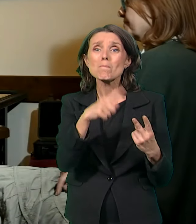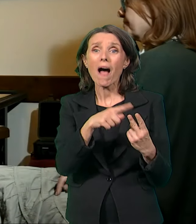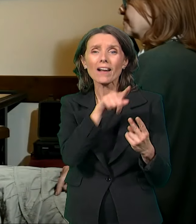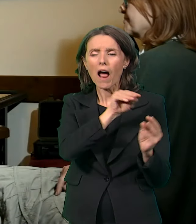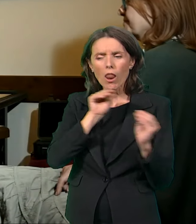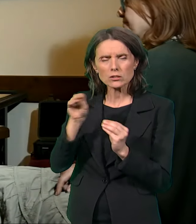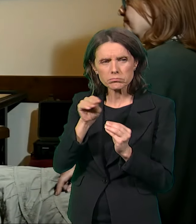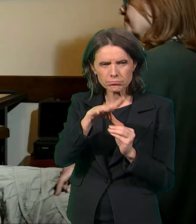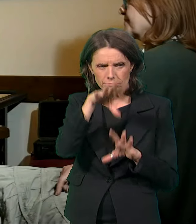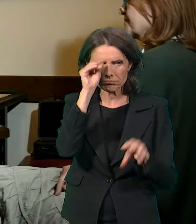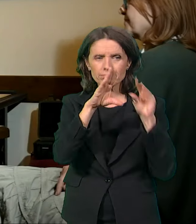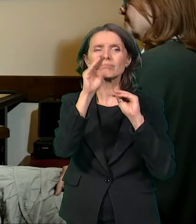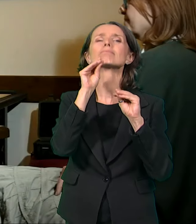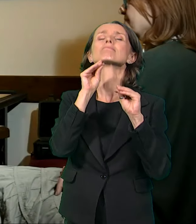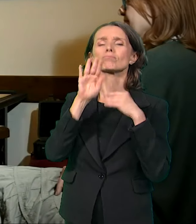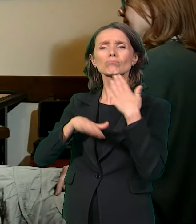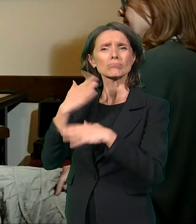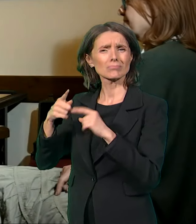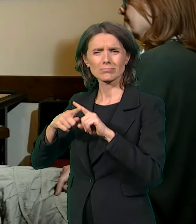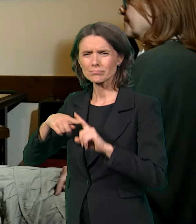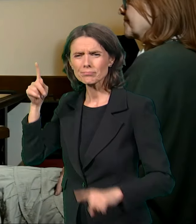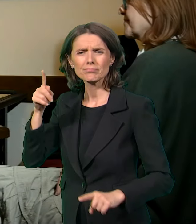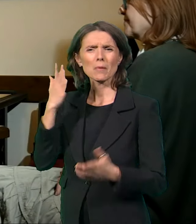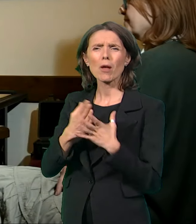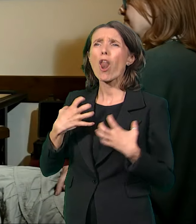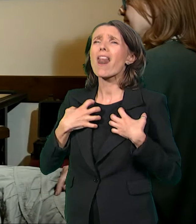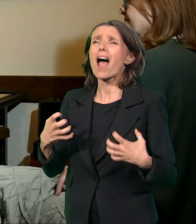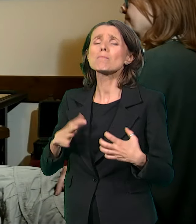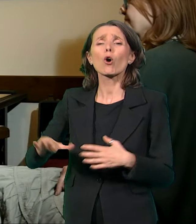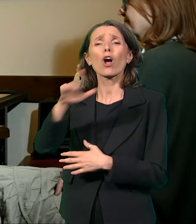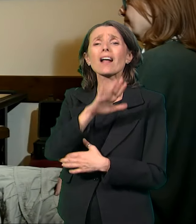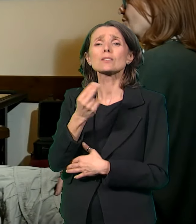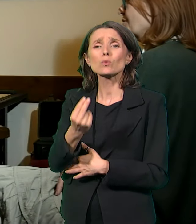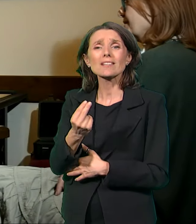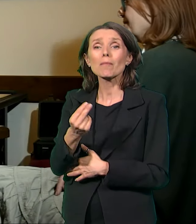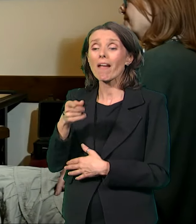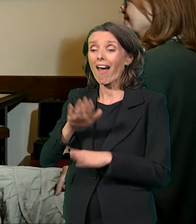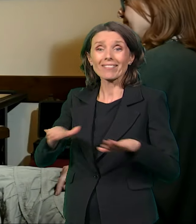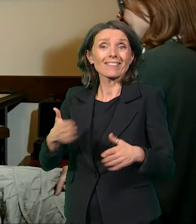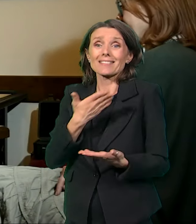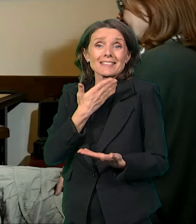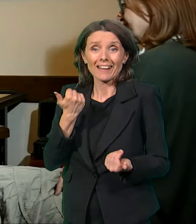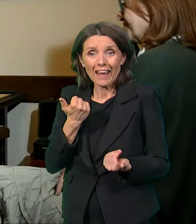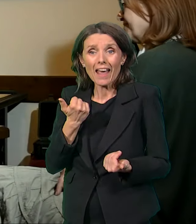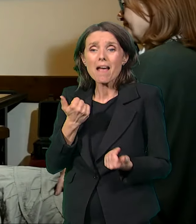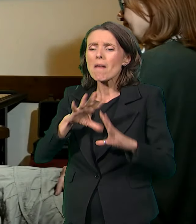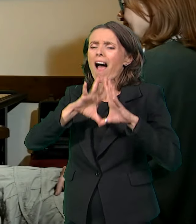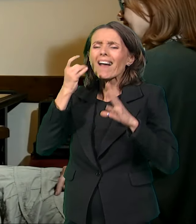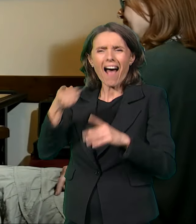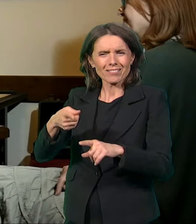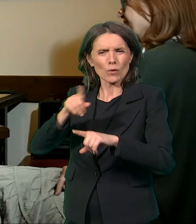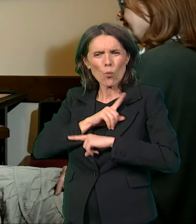Srbin u toho doba, nije imao svog poroda i celu, i movinu je poklonio Beogradsko univerzitetu.